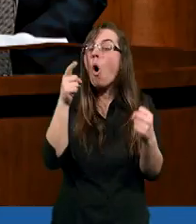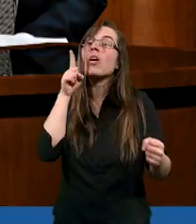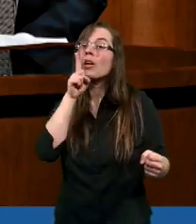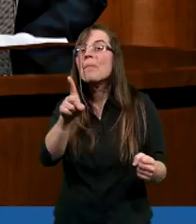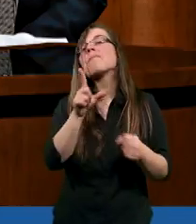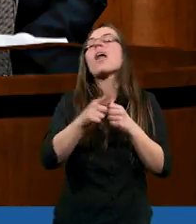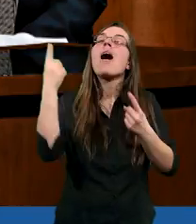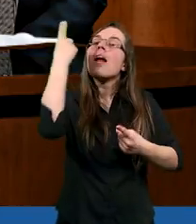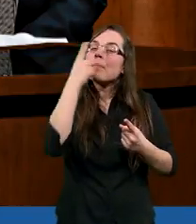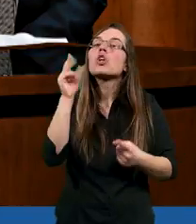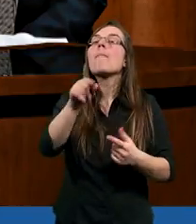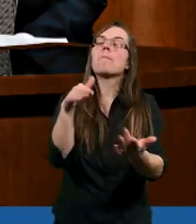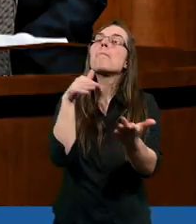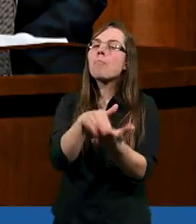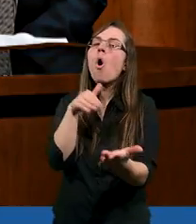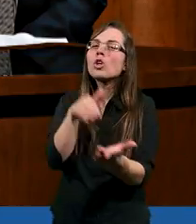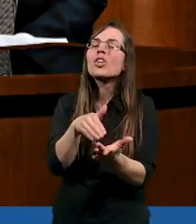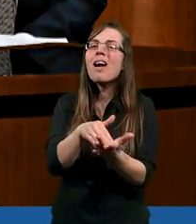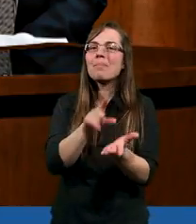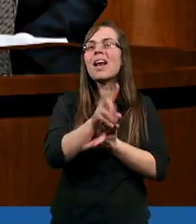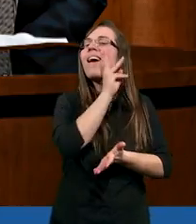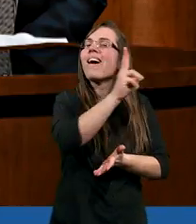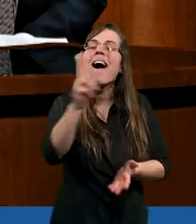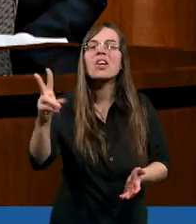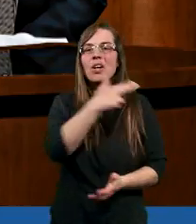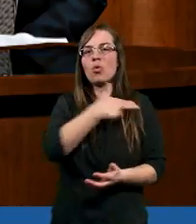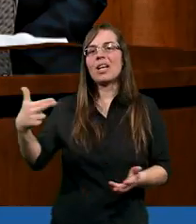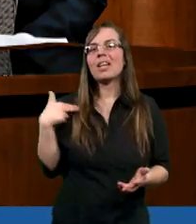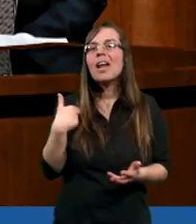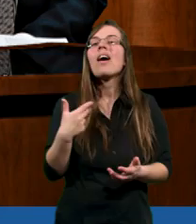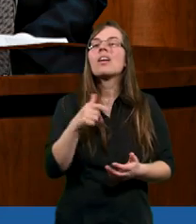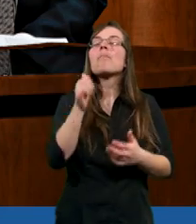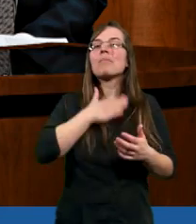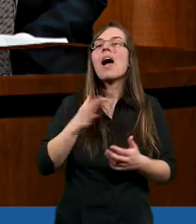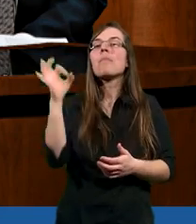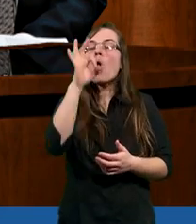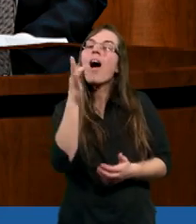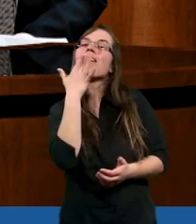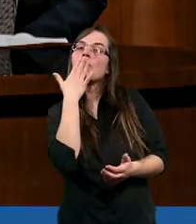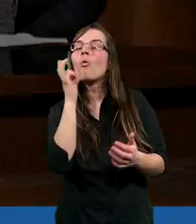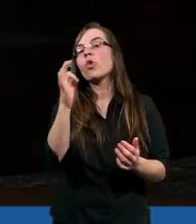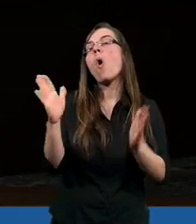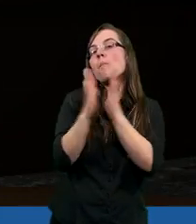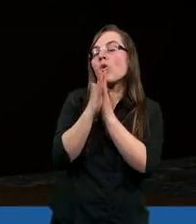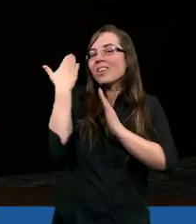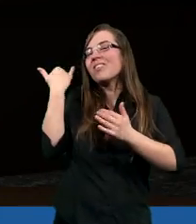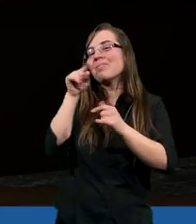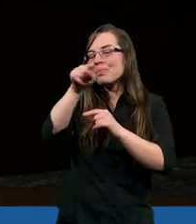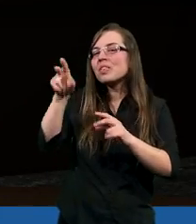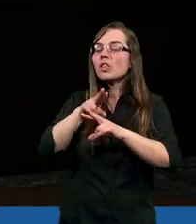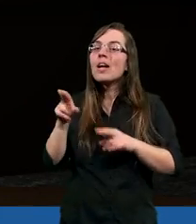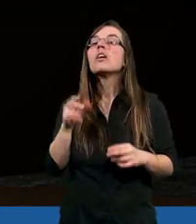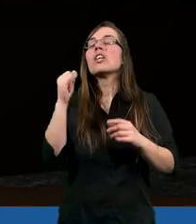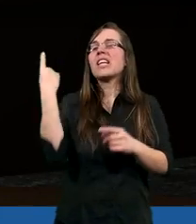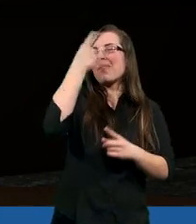ale myślę, że potrzebne nam, ja nawet ostatnio miałam okazję mówić o modlitwie i tak jak